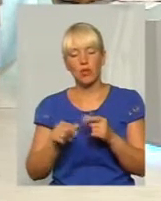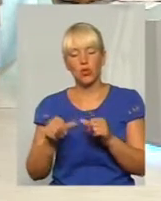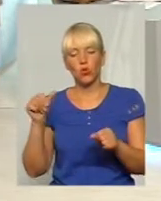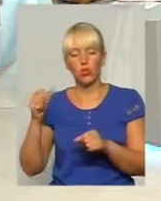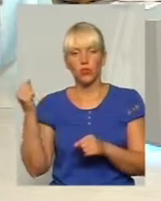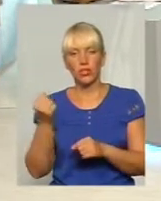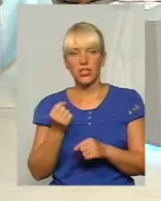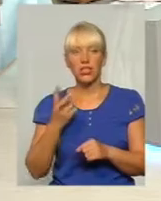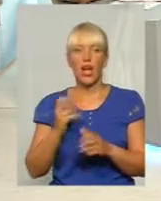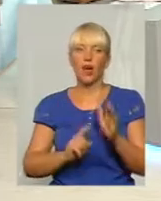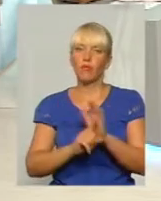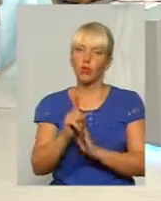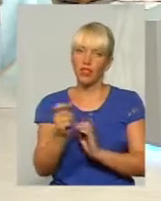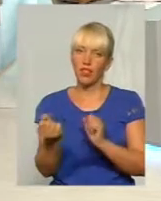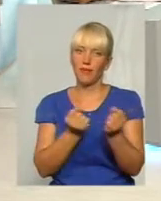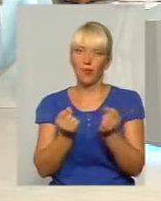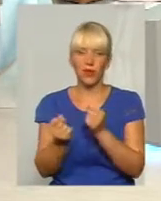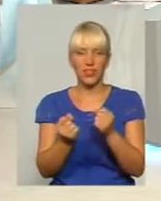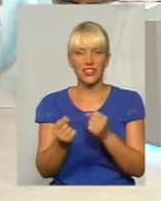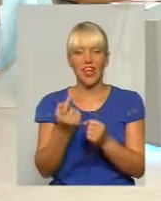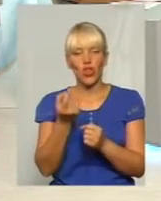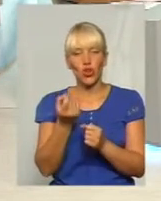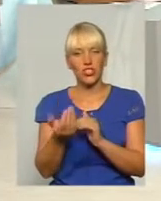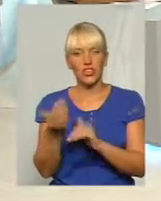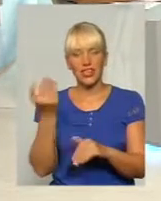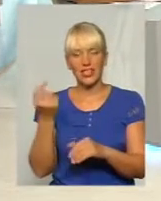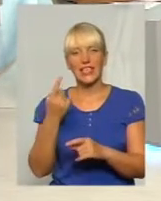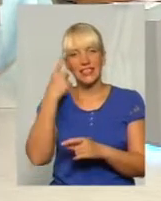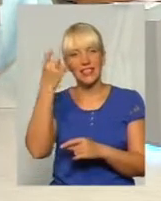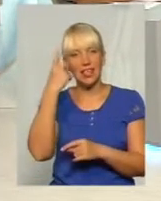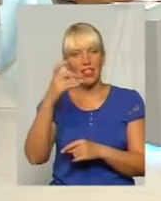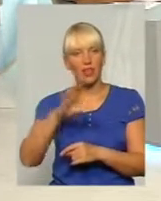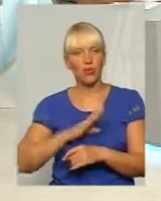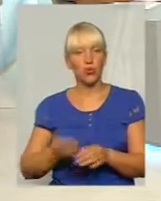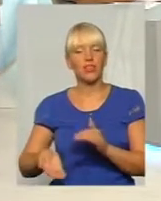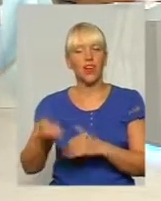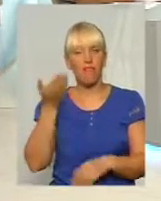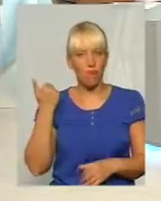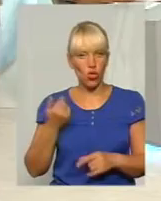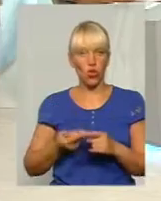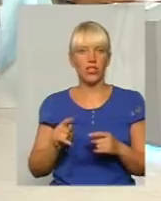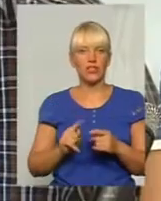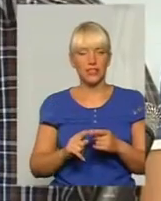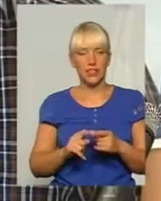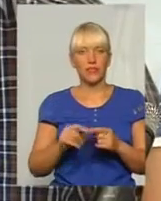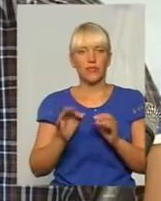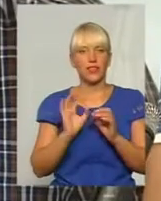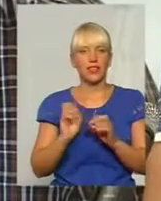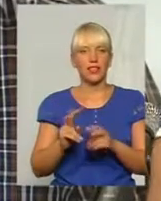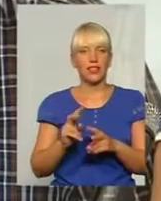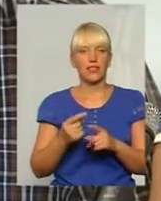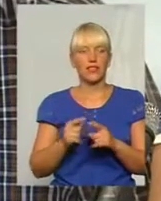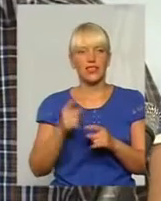трошечки раніше. Я думаю, що сигнали вони показували вже давно. Тобто дипломатична дуже тонка і ці